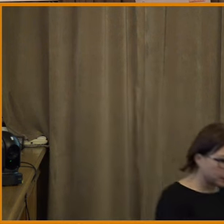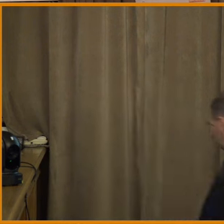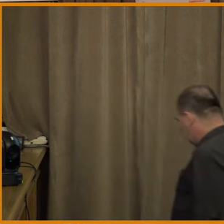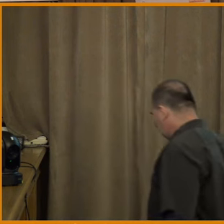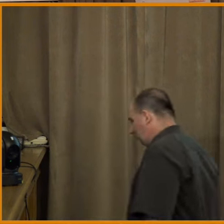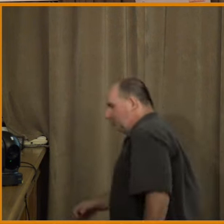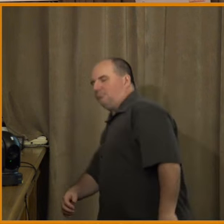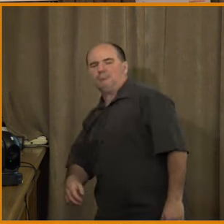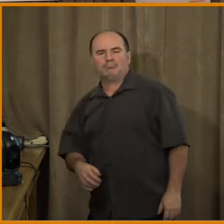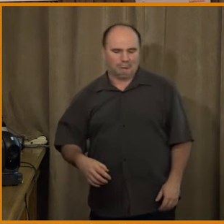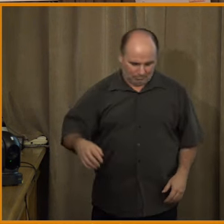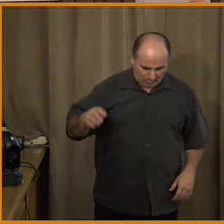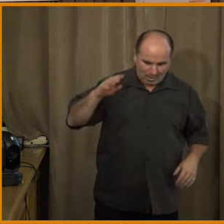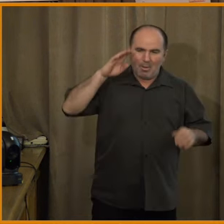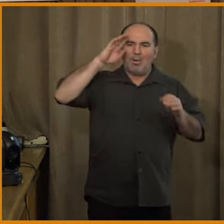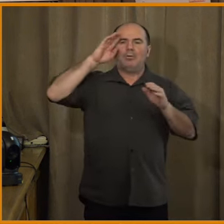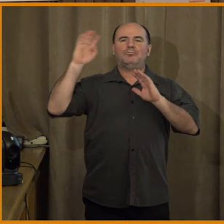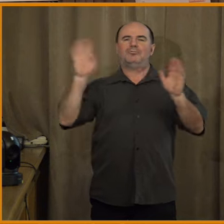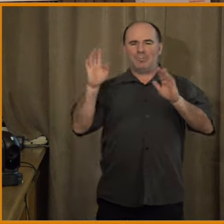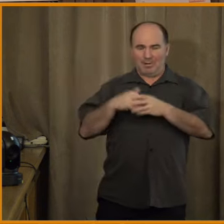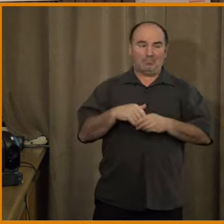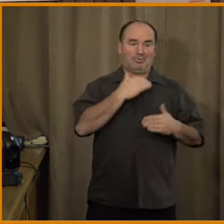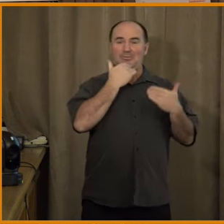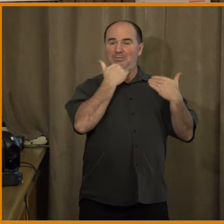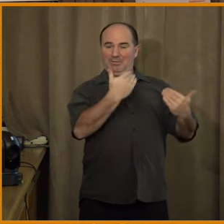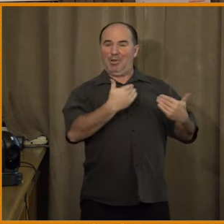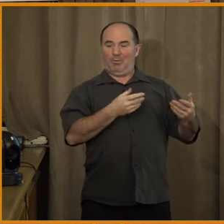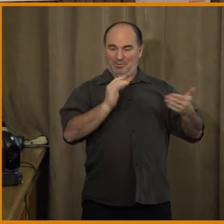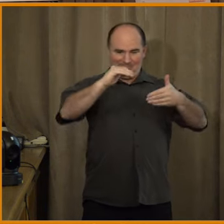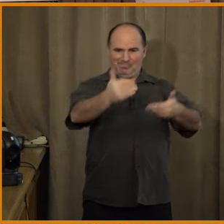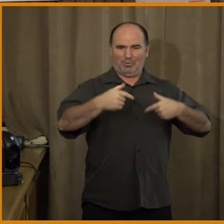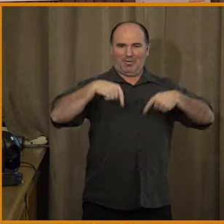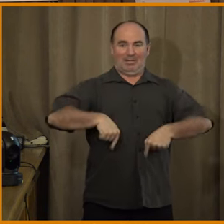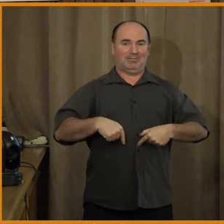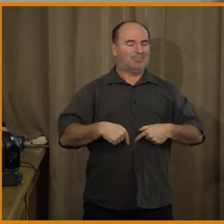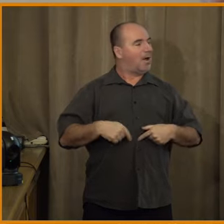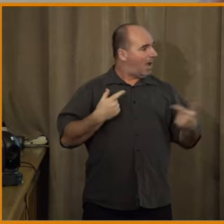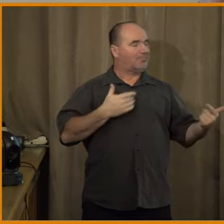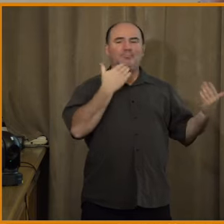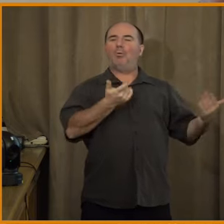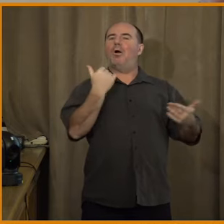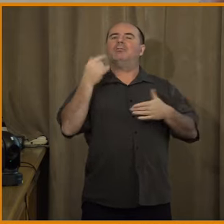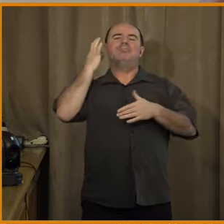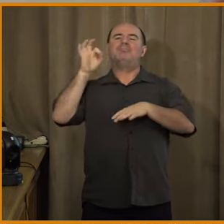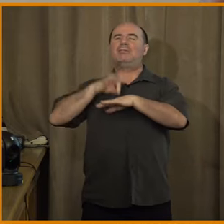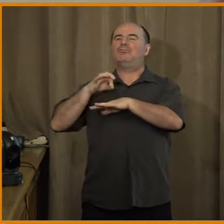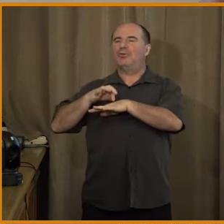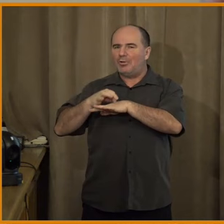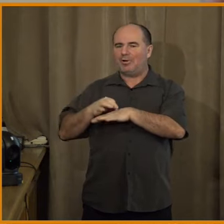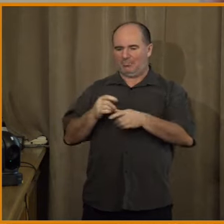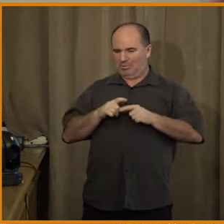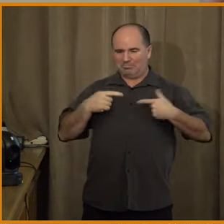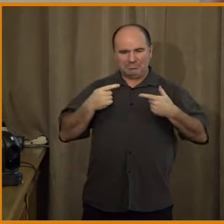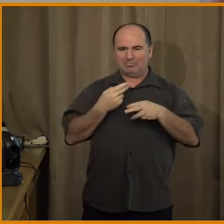Dobrý den, já moc děkuju za pozvání a děkuju za tady tohle parádní rámování od paní doktorky. Možná jenom rychle bych se vyjádřil